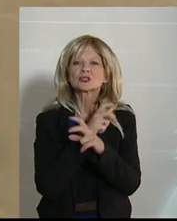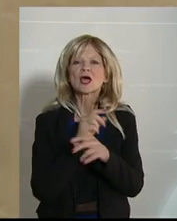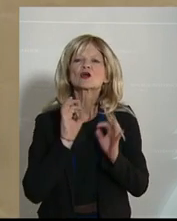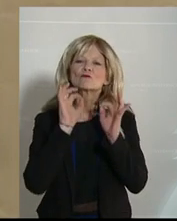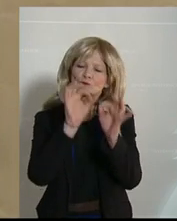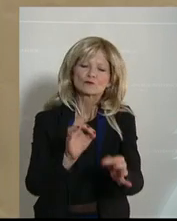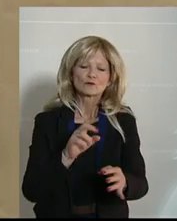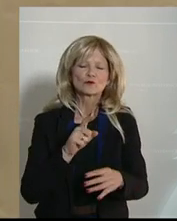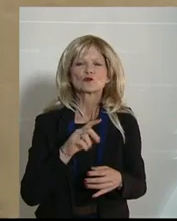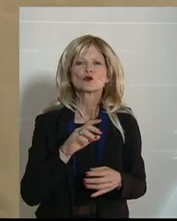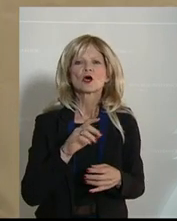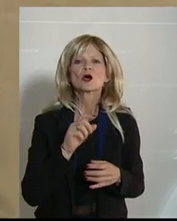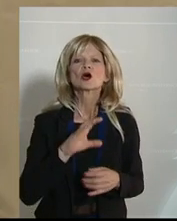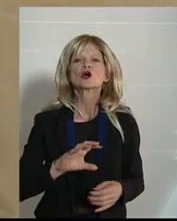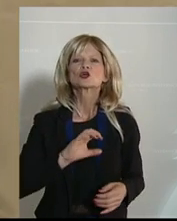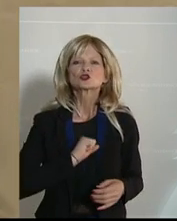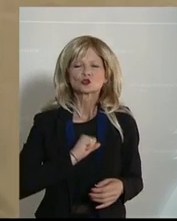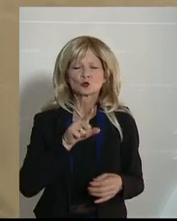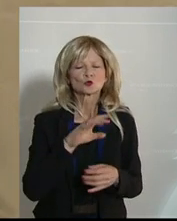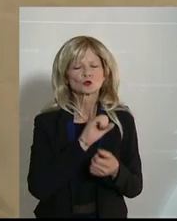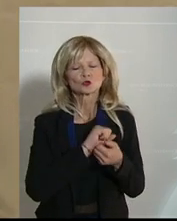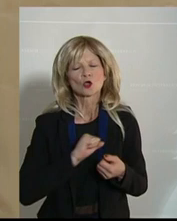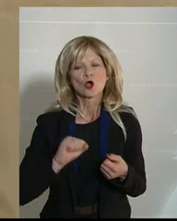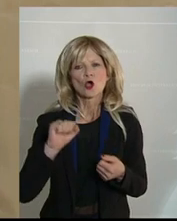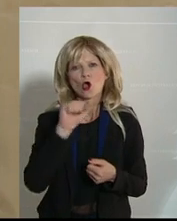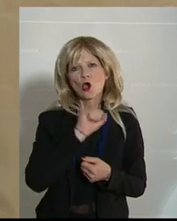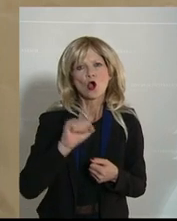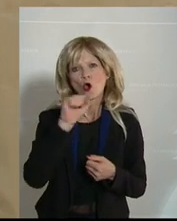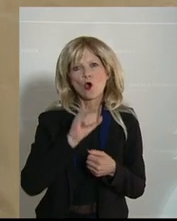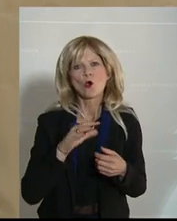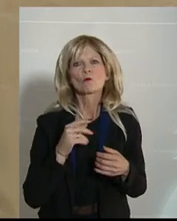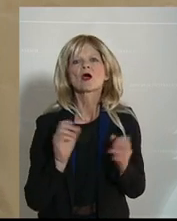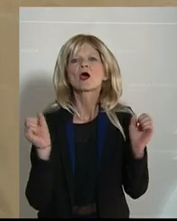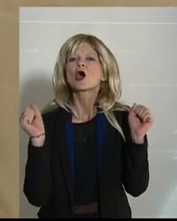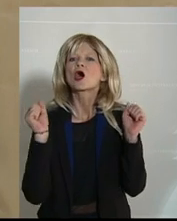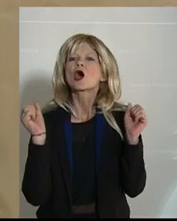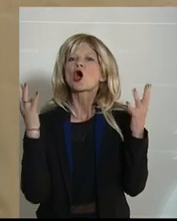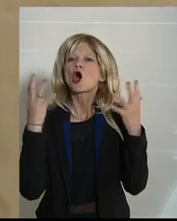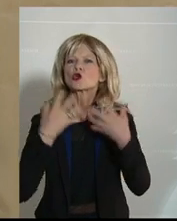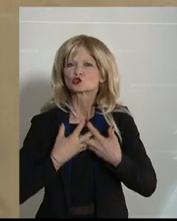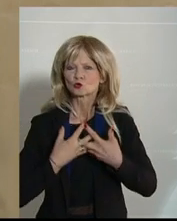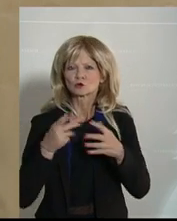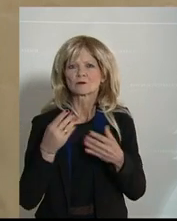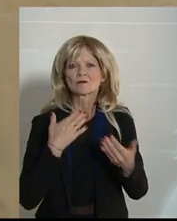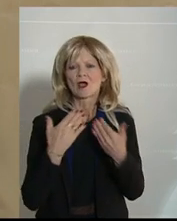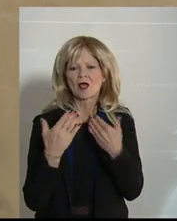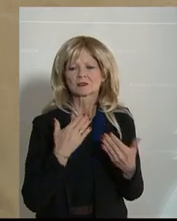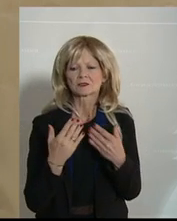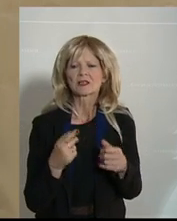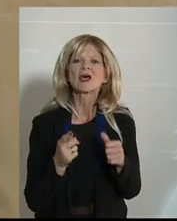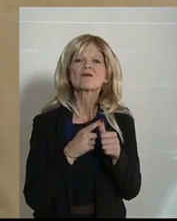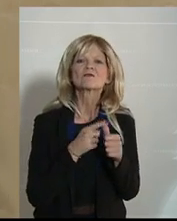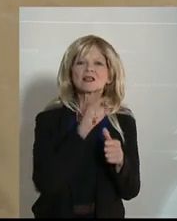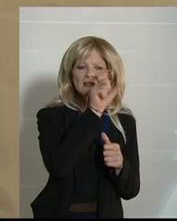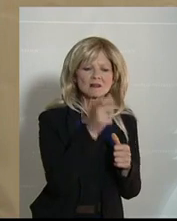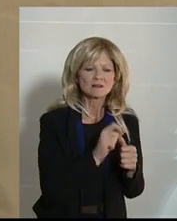das wird dieser Regierung gelingen, weil es notwendig ist und weil es nicht anders geht. Wer Italien im Stich lässt, lässt Österreich